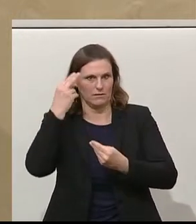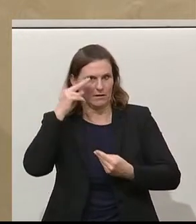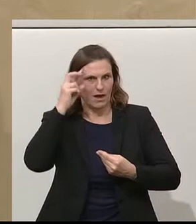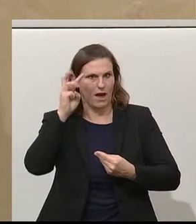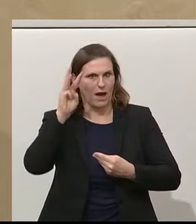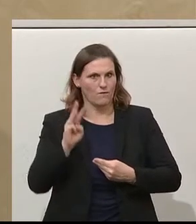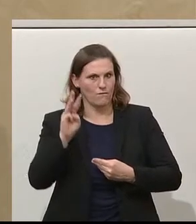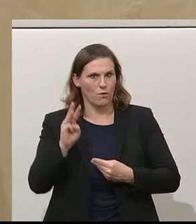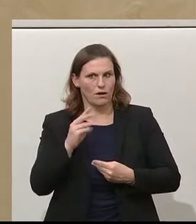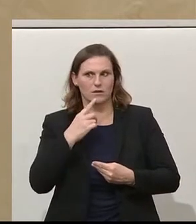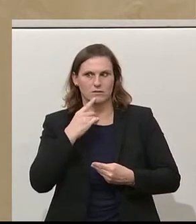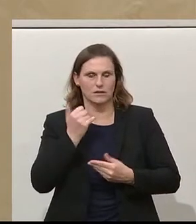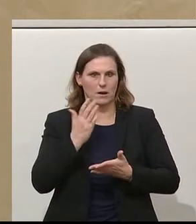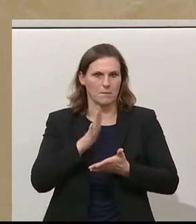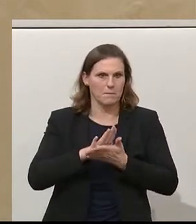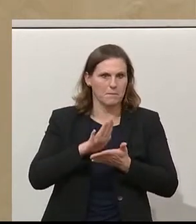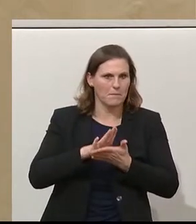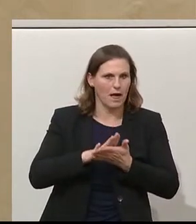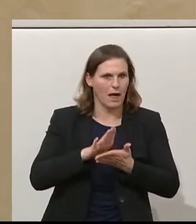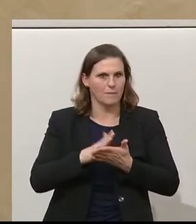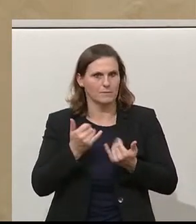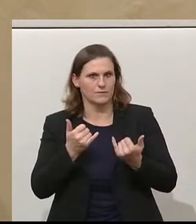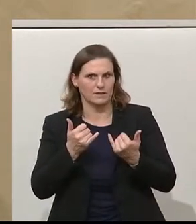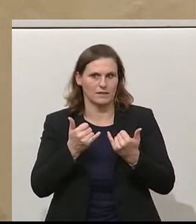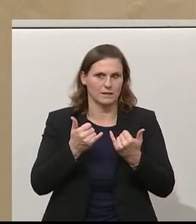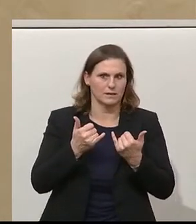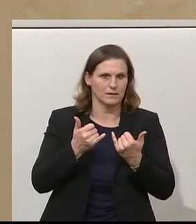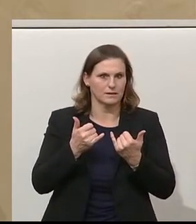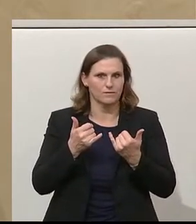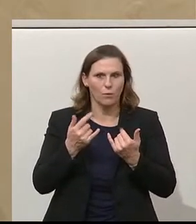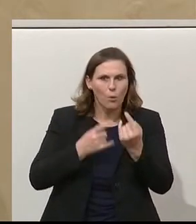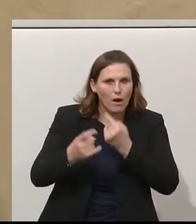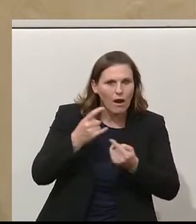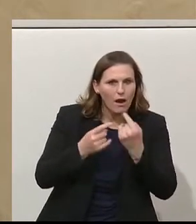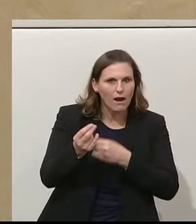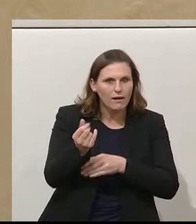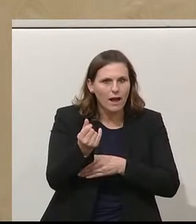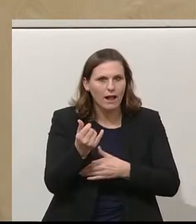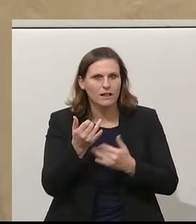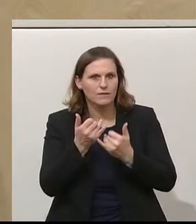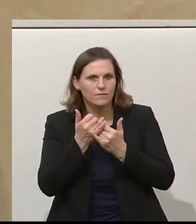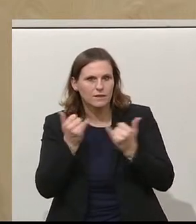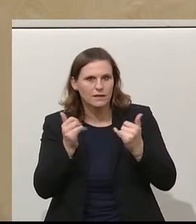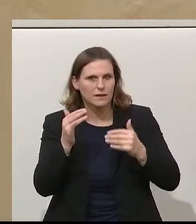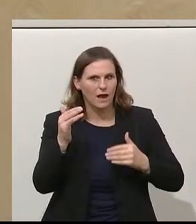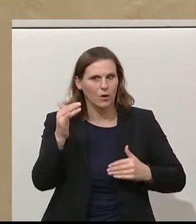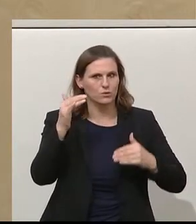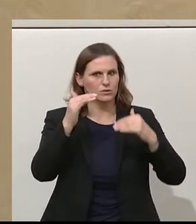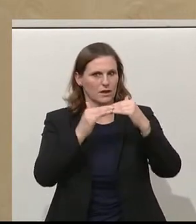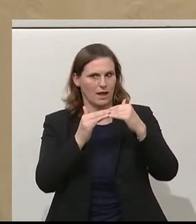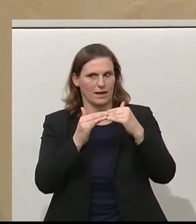wollen an der schwarzen Null festhalten. Aber dann frage ich mich schon, wo kommt das Geld her? Noch dazu, wo kommt das Geld her, wenn die